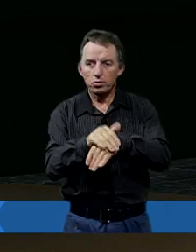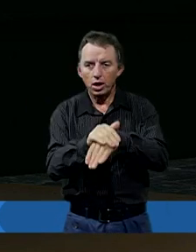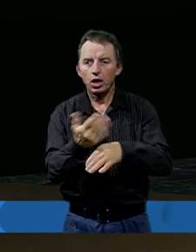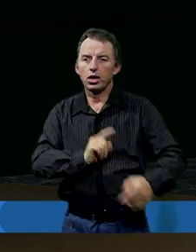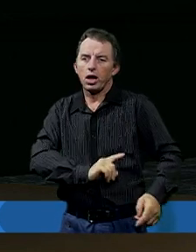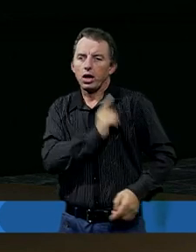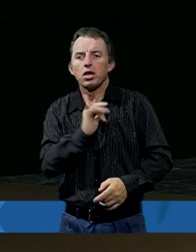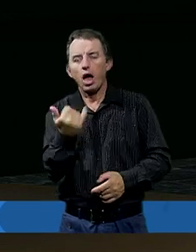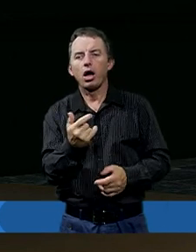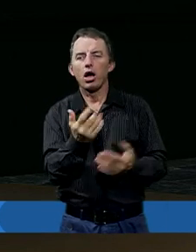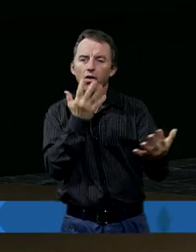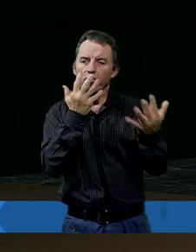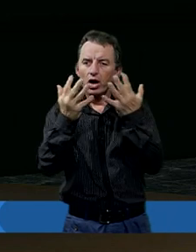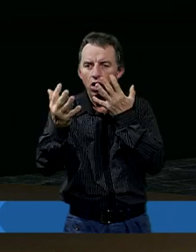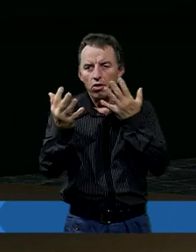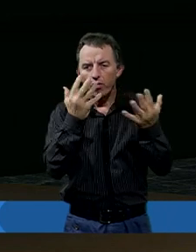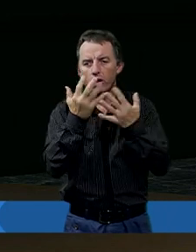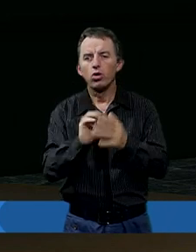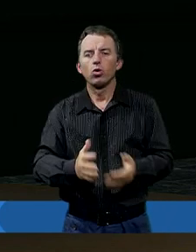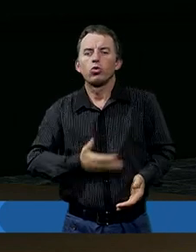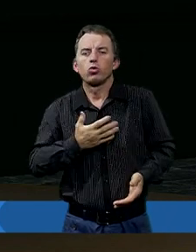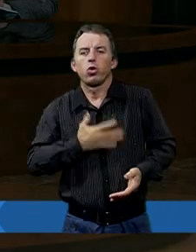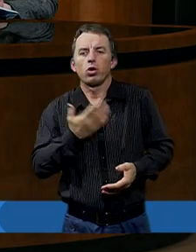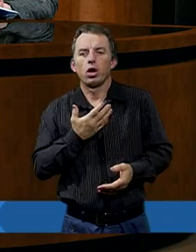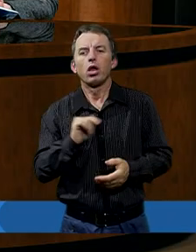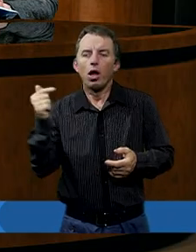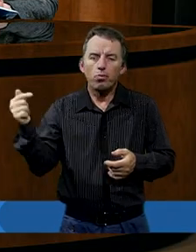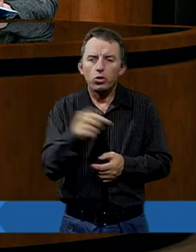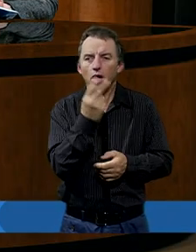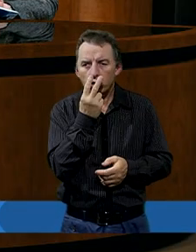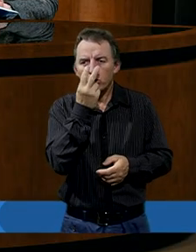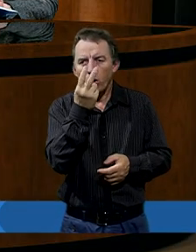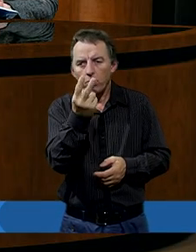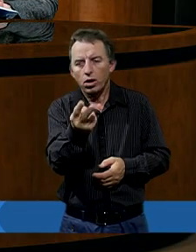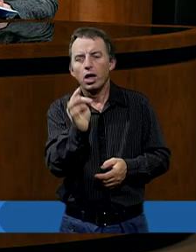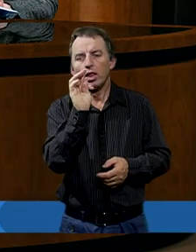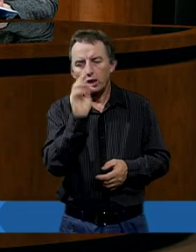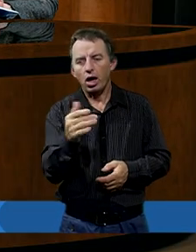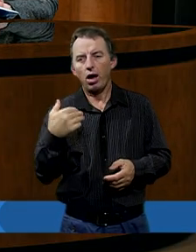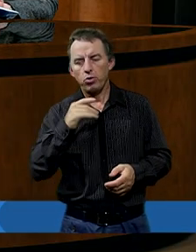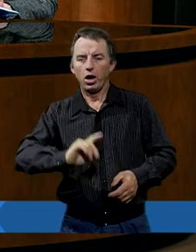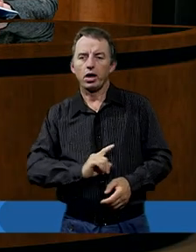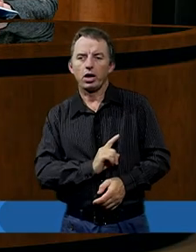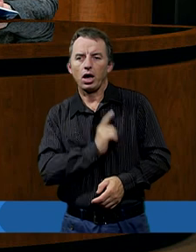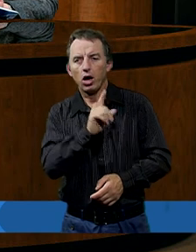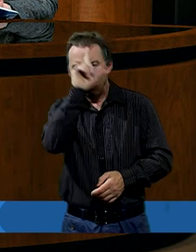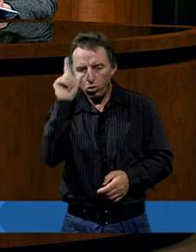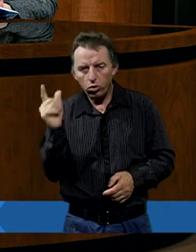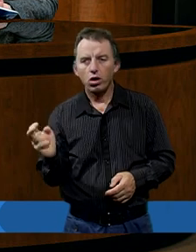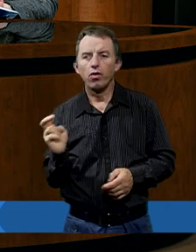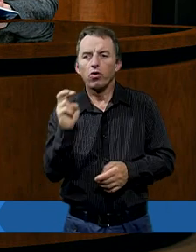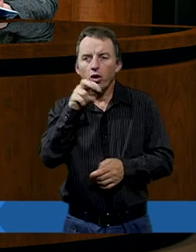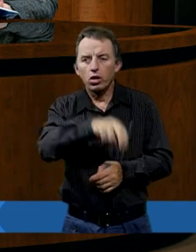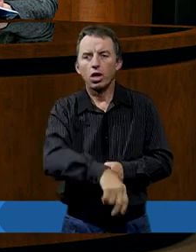to jak musiał wyglądać, jak musiał się czuć, co musieli zobaczyć, skoro taka była reakcja u ludzi wschodu,